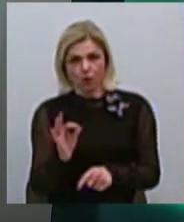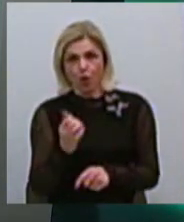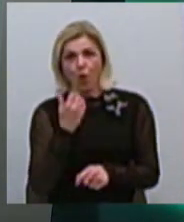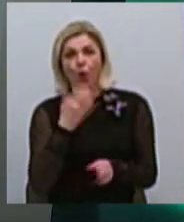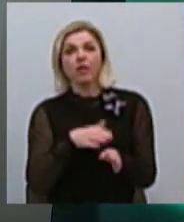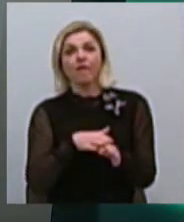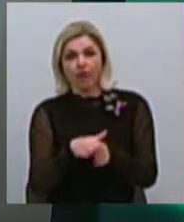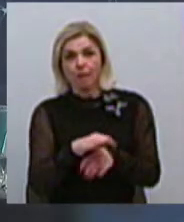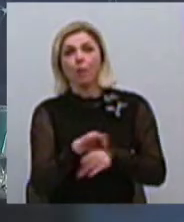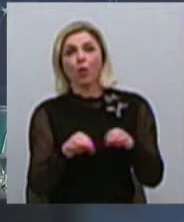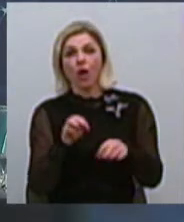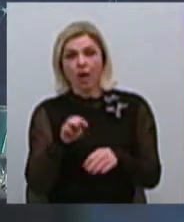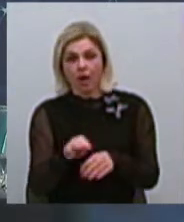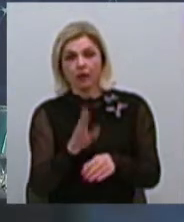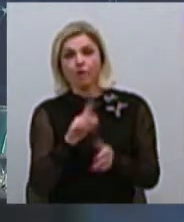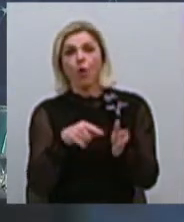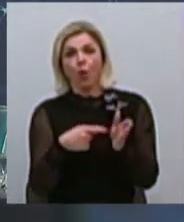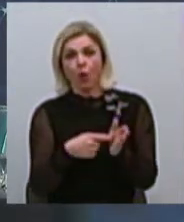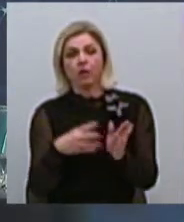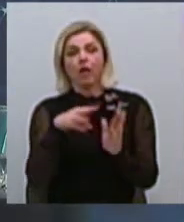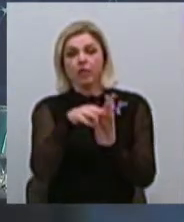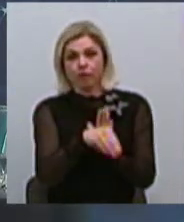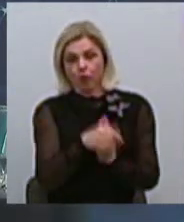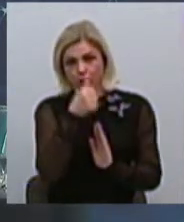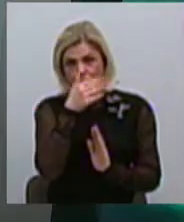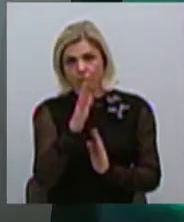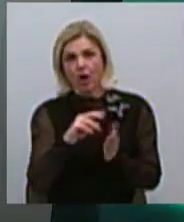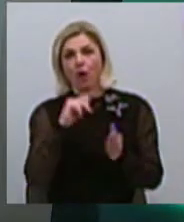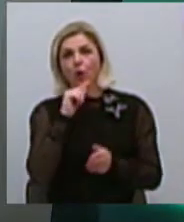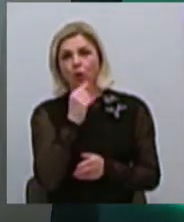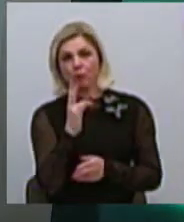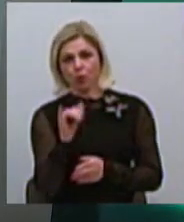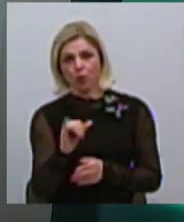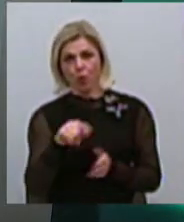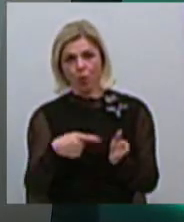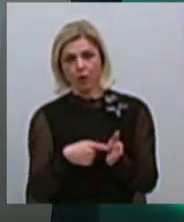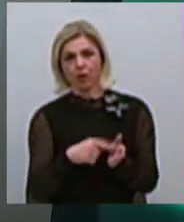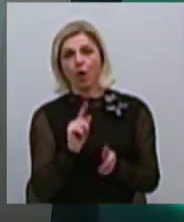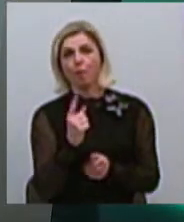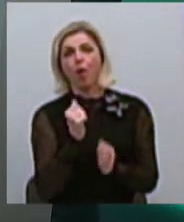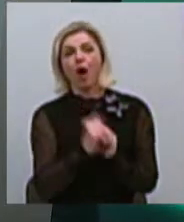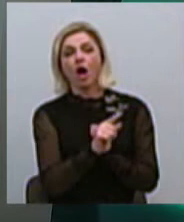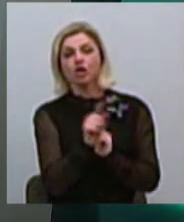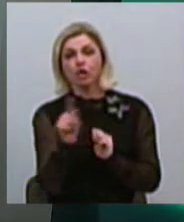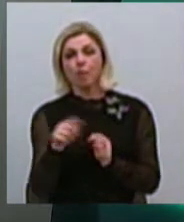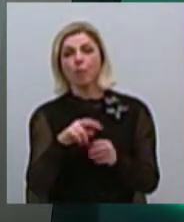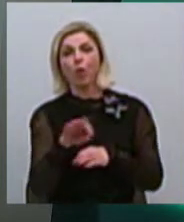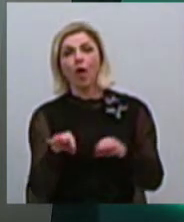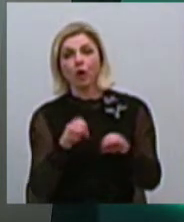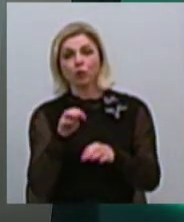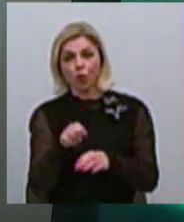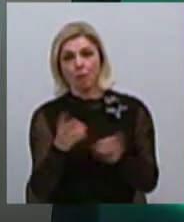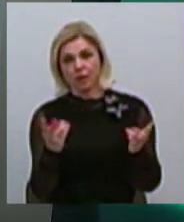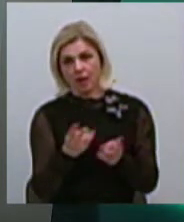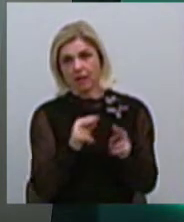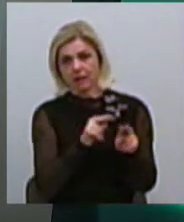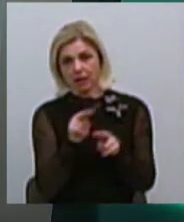проєкт в городі, він не може війти пазлом в економіку міста, тому що за кожним проєктом треба следить. Його треба